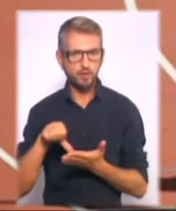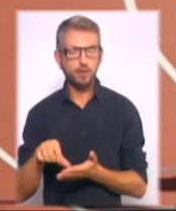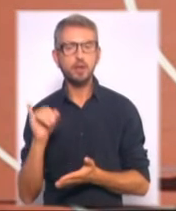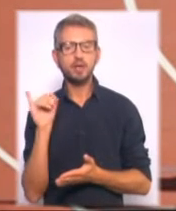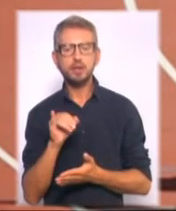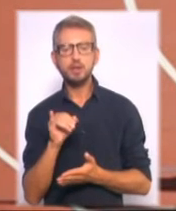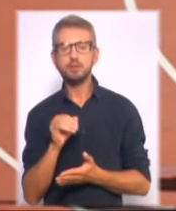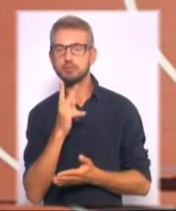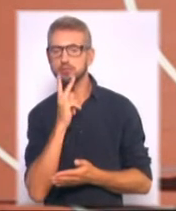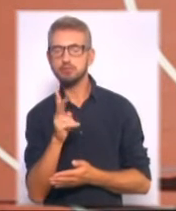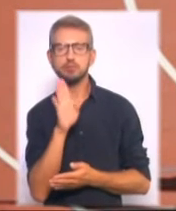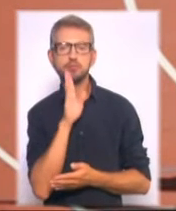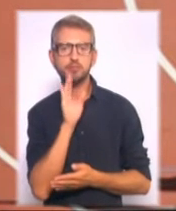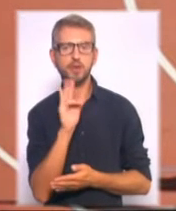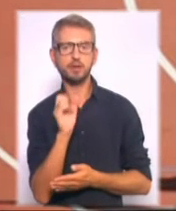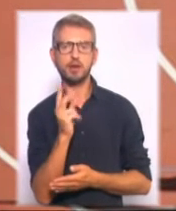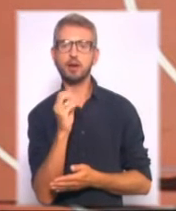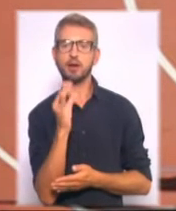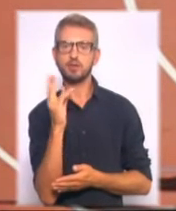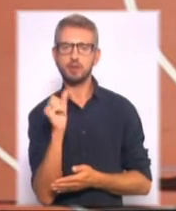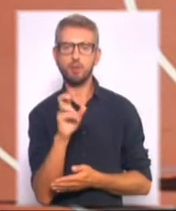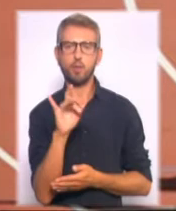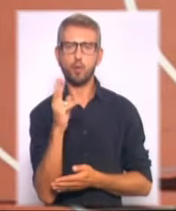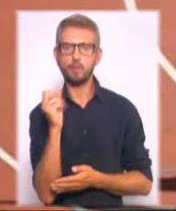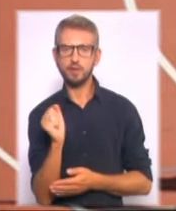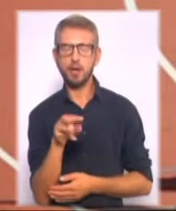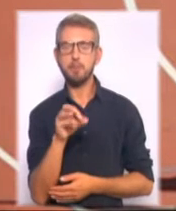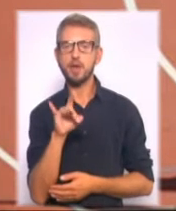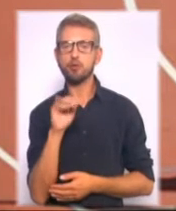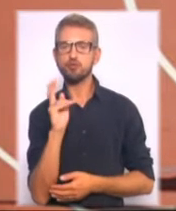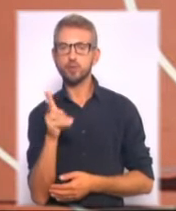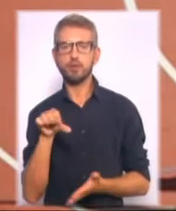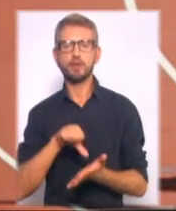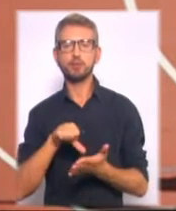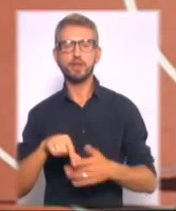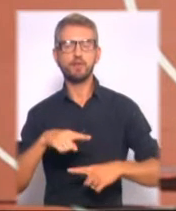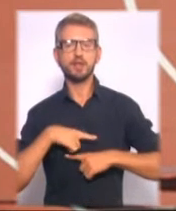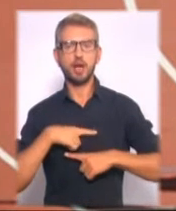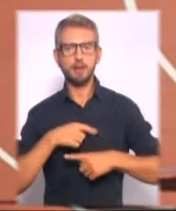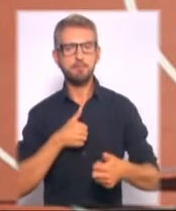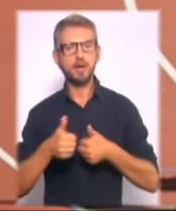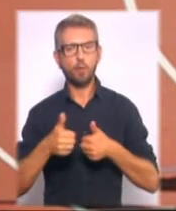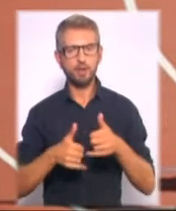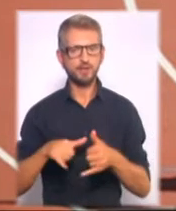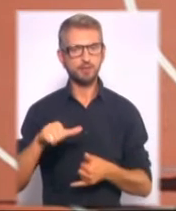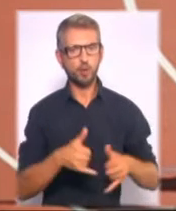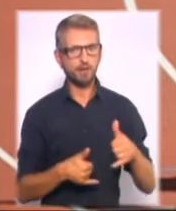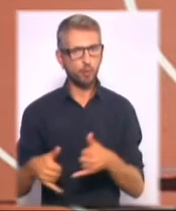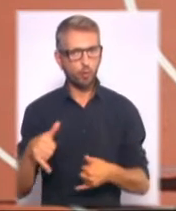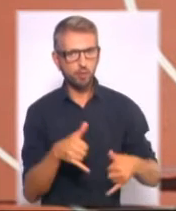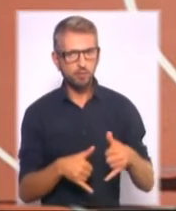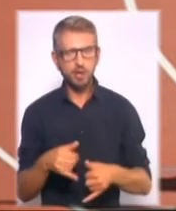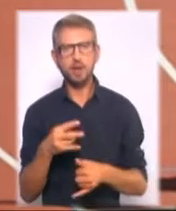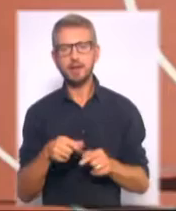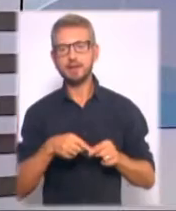виступом Інни Кашиної, Надії Боровської та Валентини Мирончук, які виступлять у фіналі перегонів зі спортивної ходьби на дистанції у